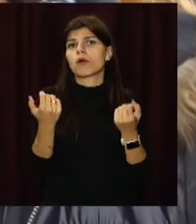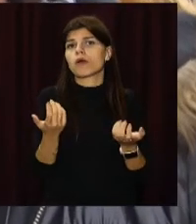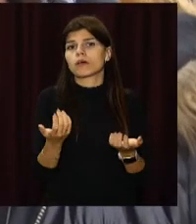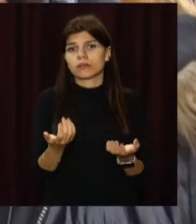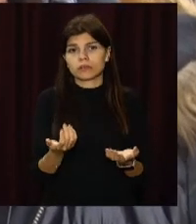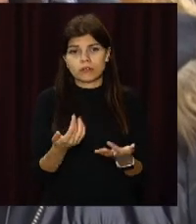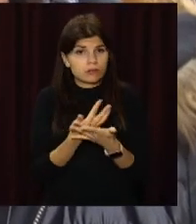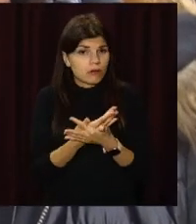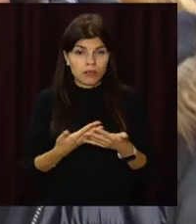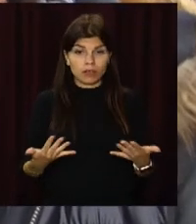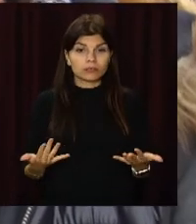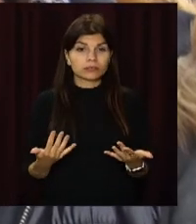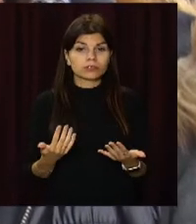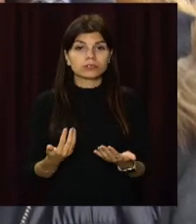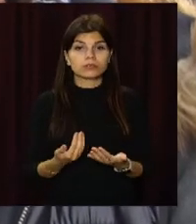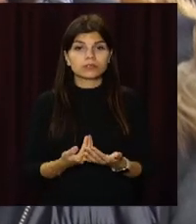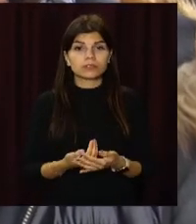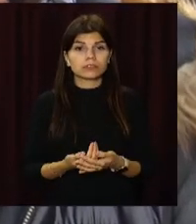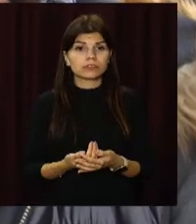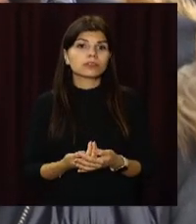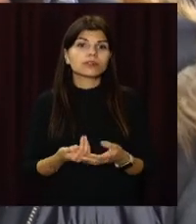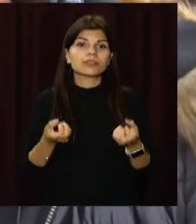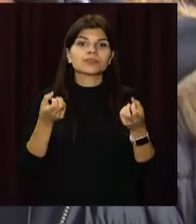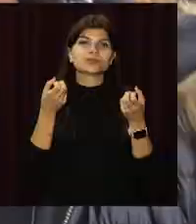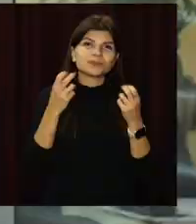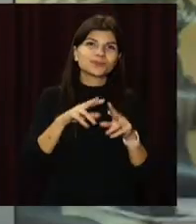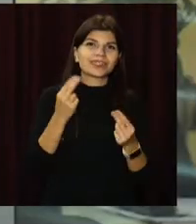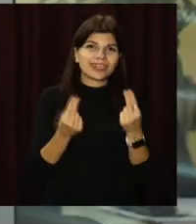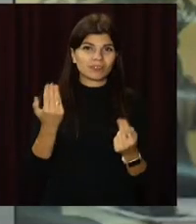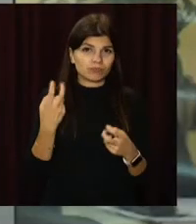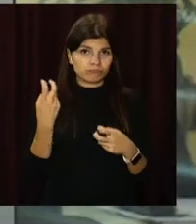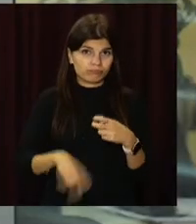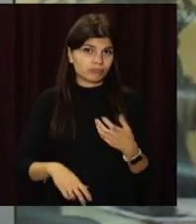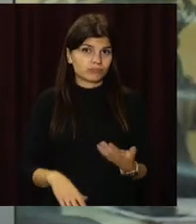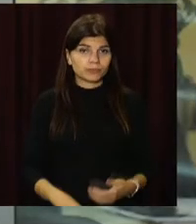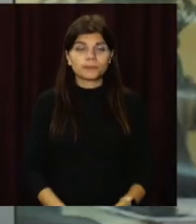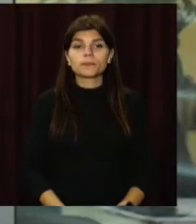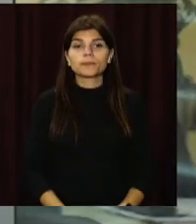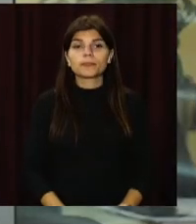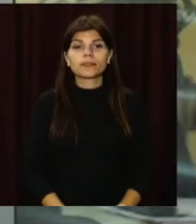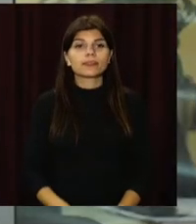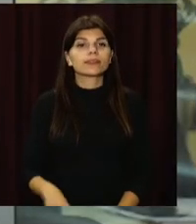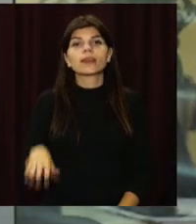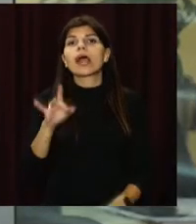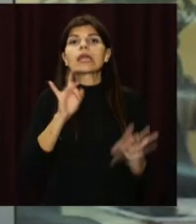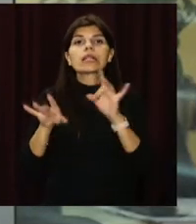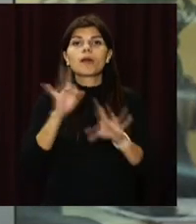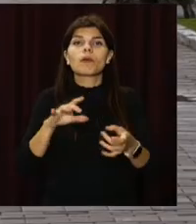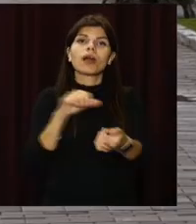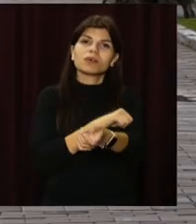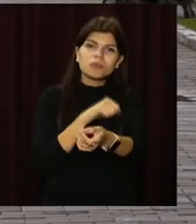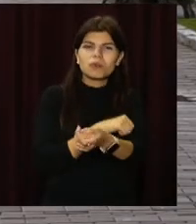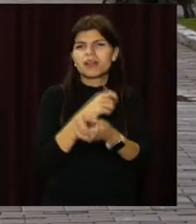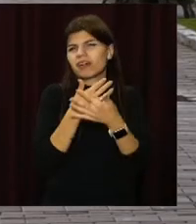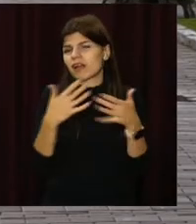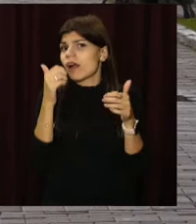різні приспособлення. Свастика, реклама наркотиків та матюча.